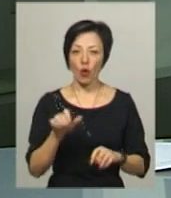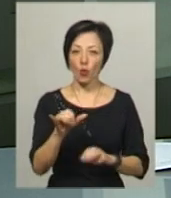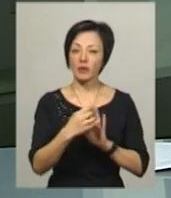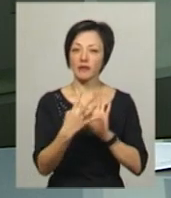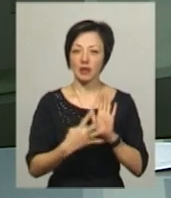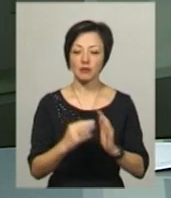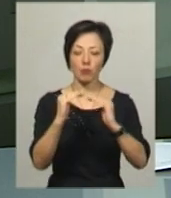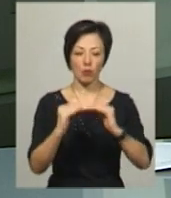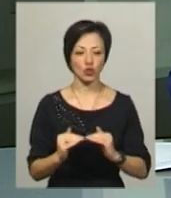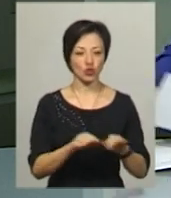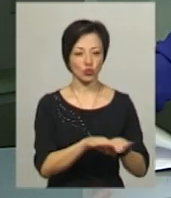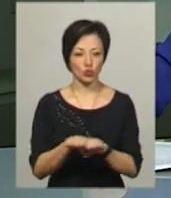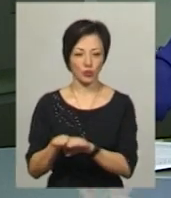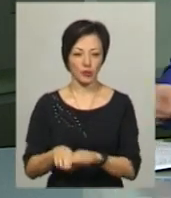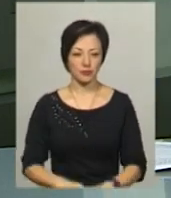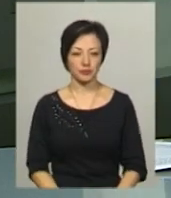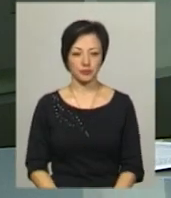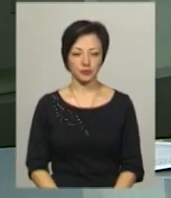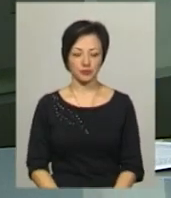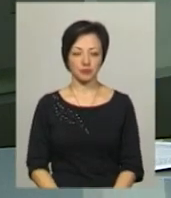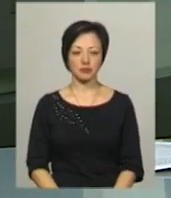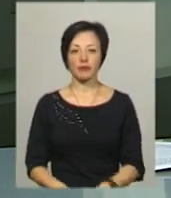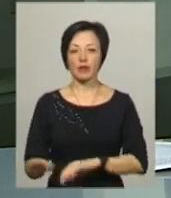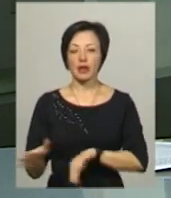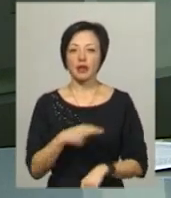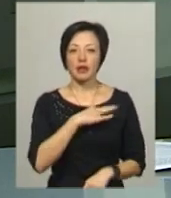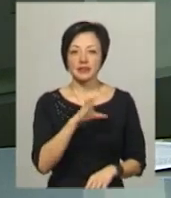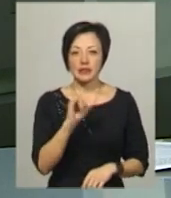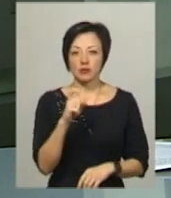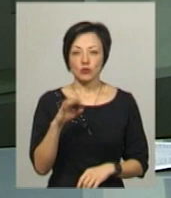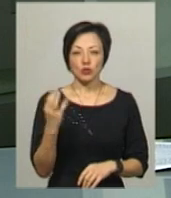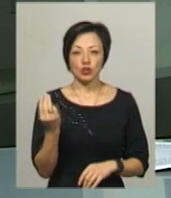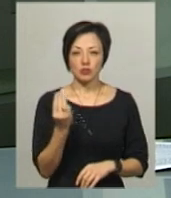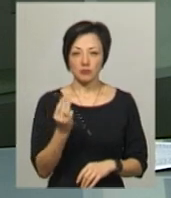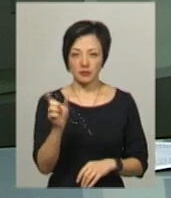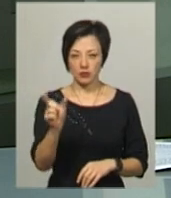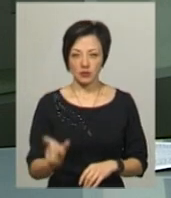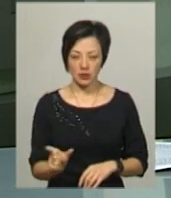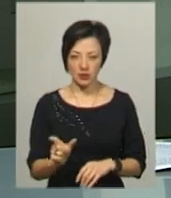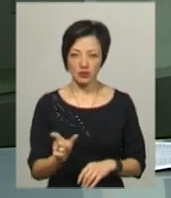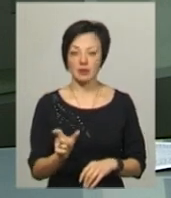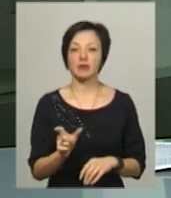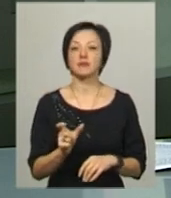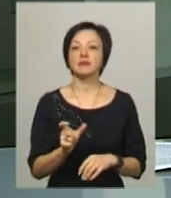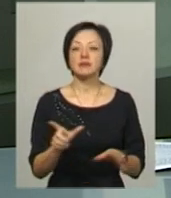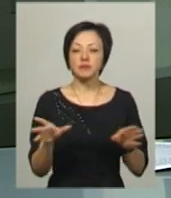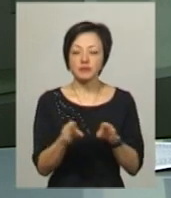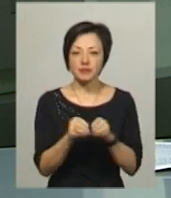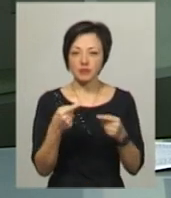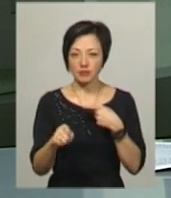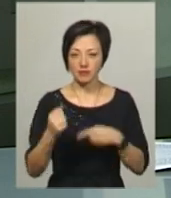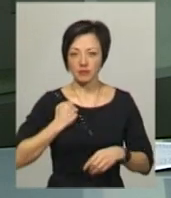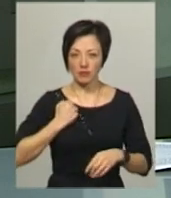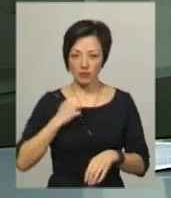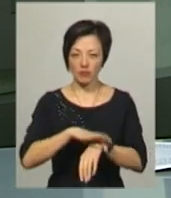– понижено ступінь. У слідчому ізоляторі шепетівчанин Сергій Цибізов разом з іншими військовополоненими